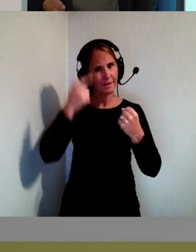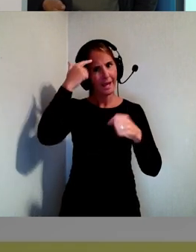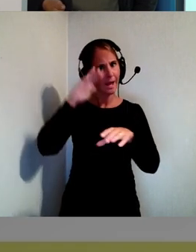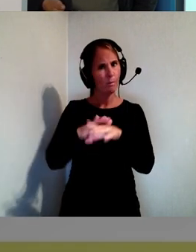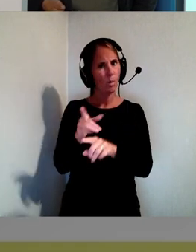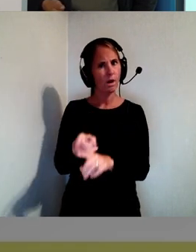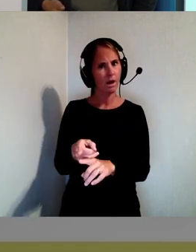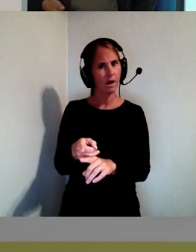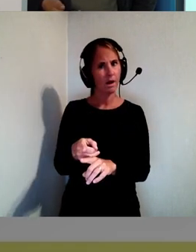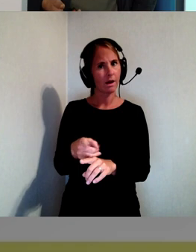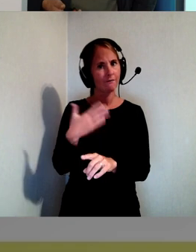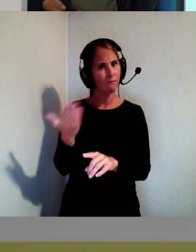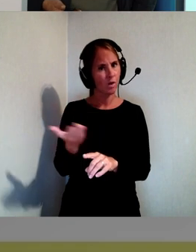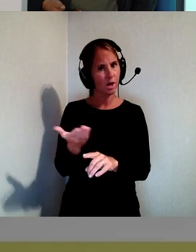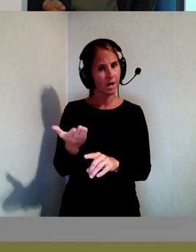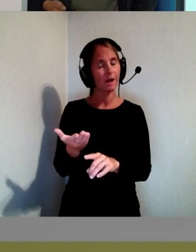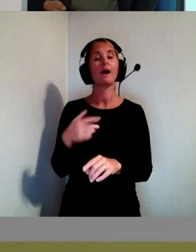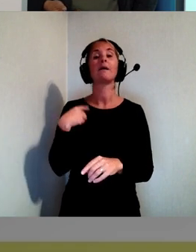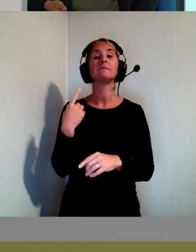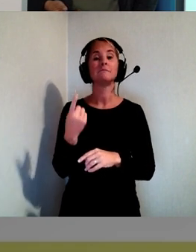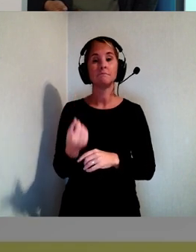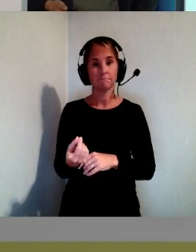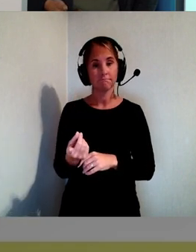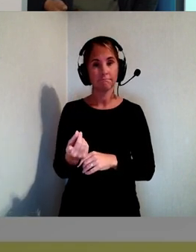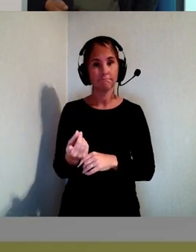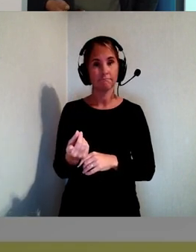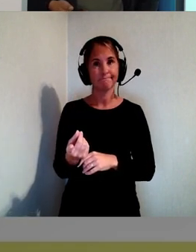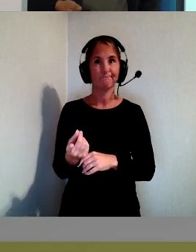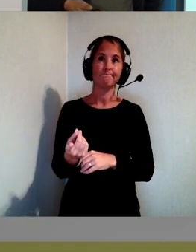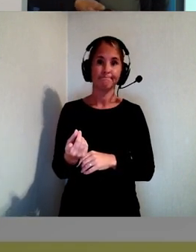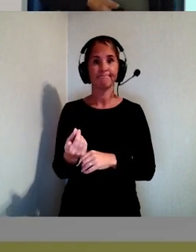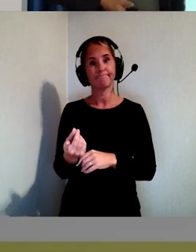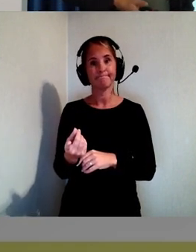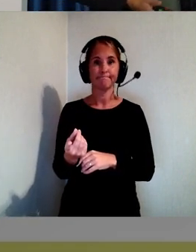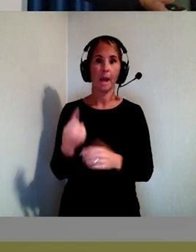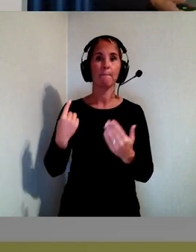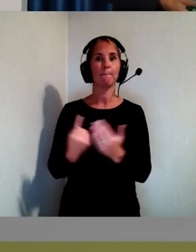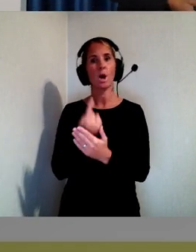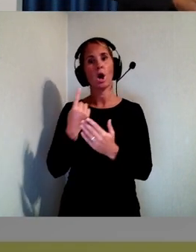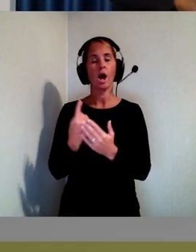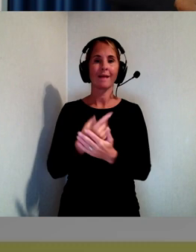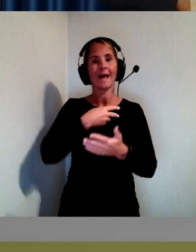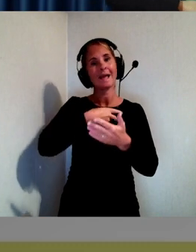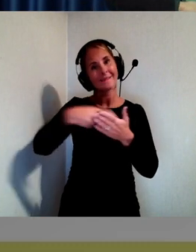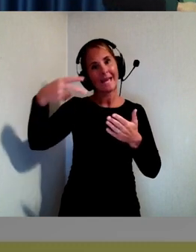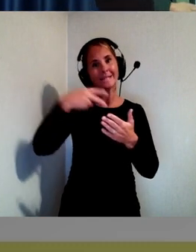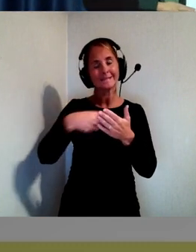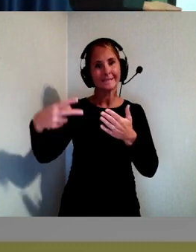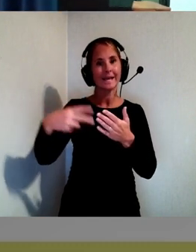att den här möjligheten att textringa